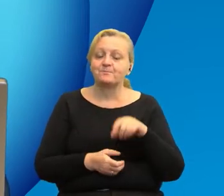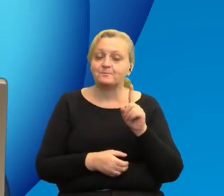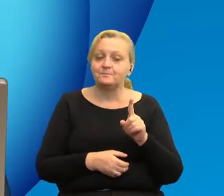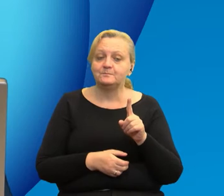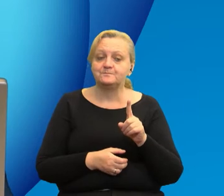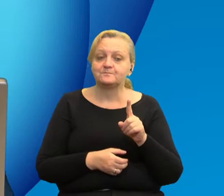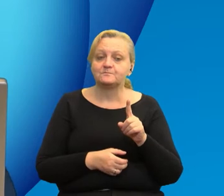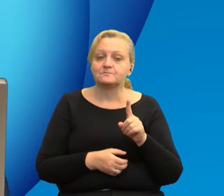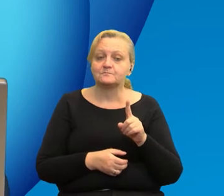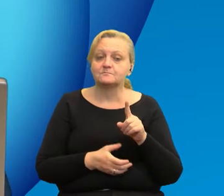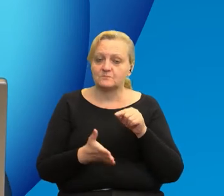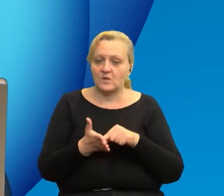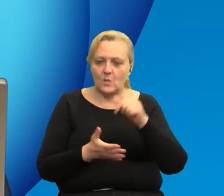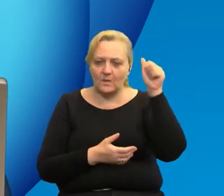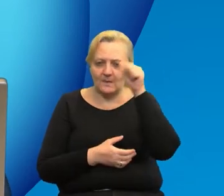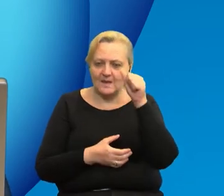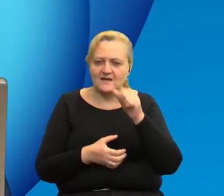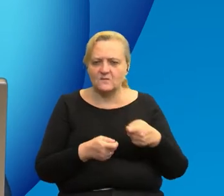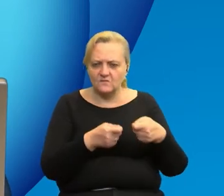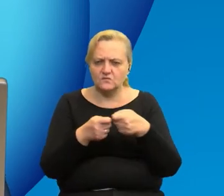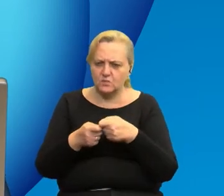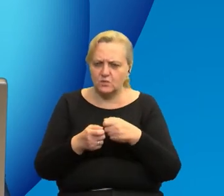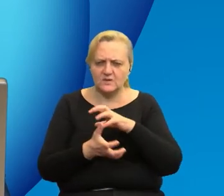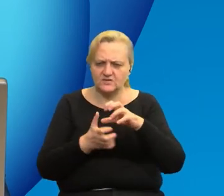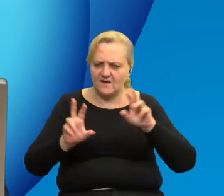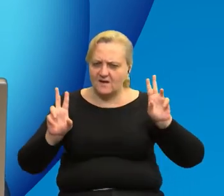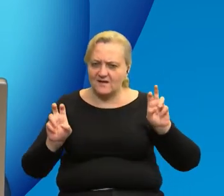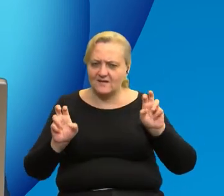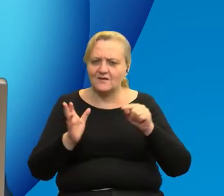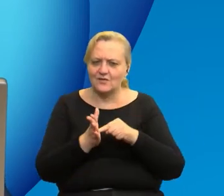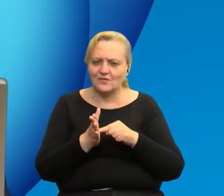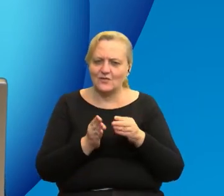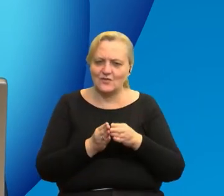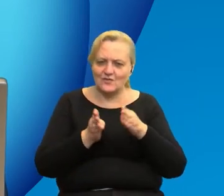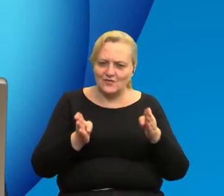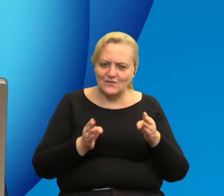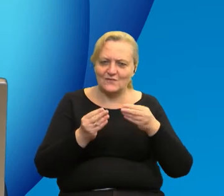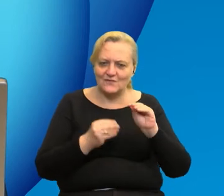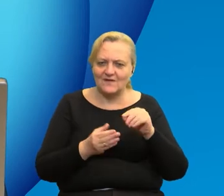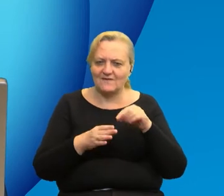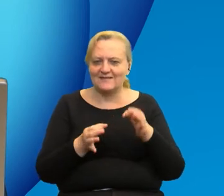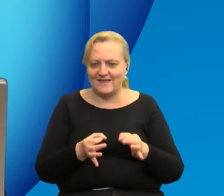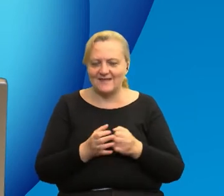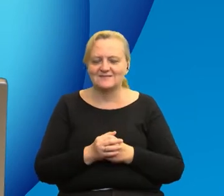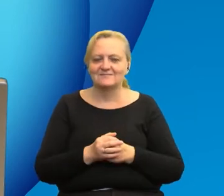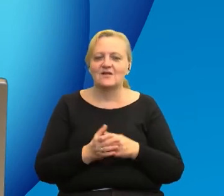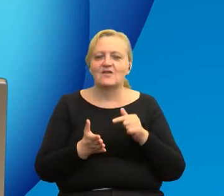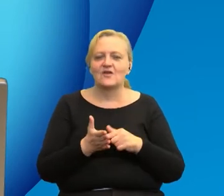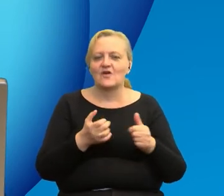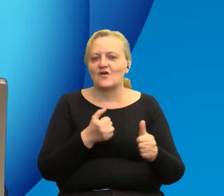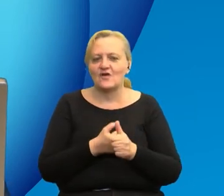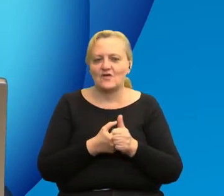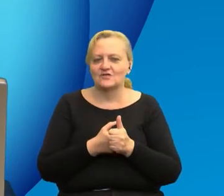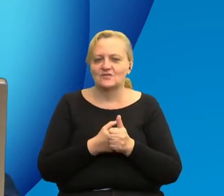Oczywiście, czyli ta nazwa Wspólny Świat niejako, prawda, jest tutaj rozszerzona w tym momencie, gdyż nie chodzi,